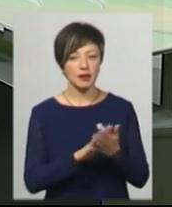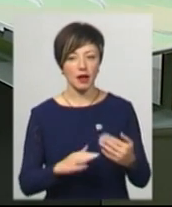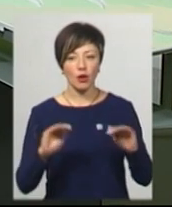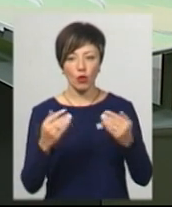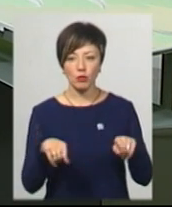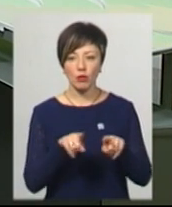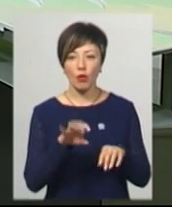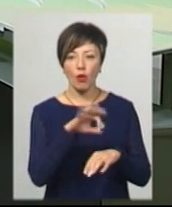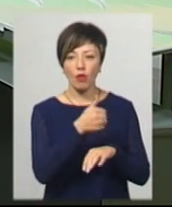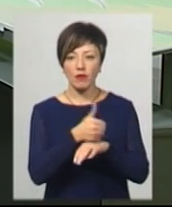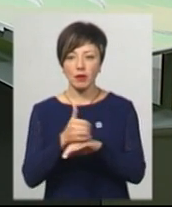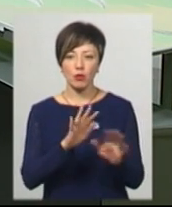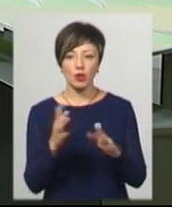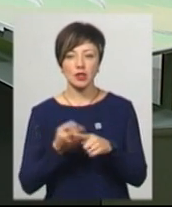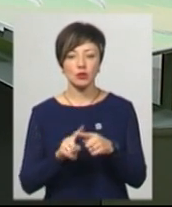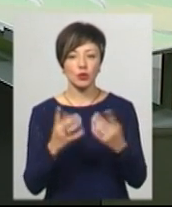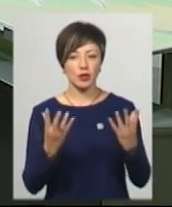коротко про головні події сьогодні.